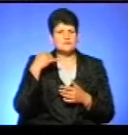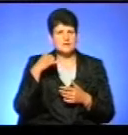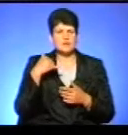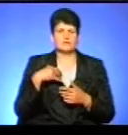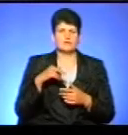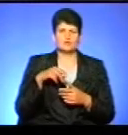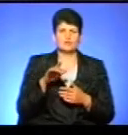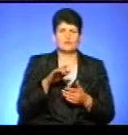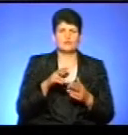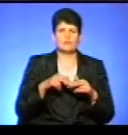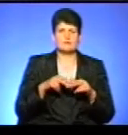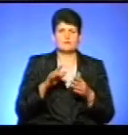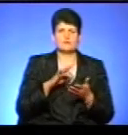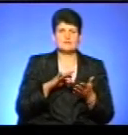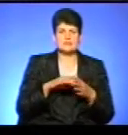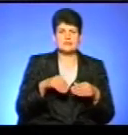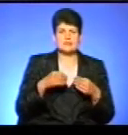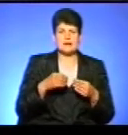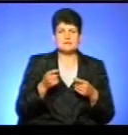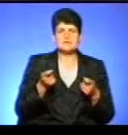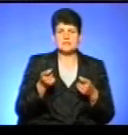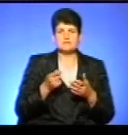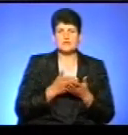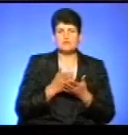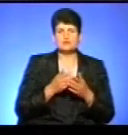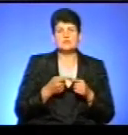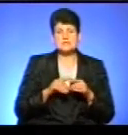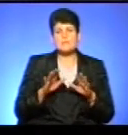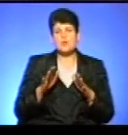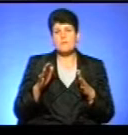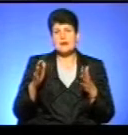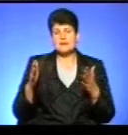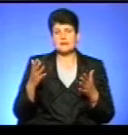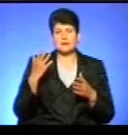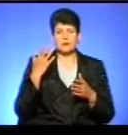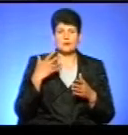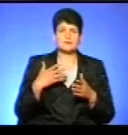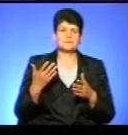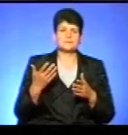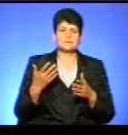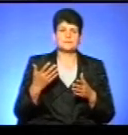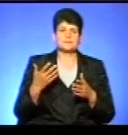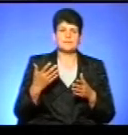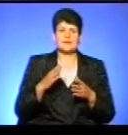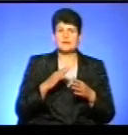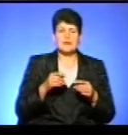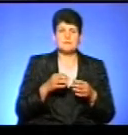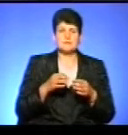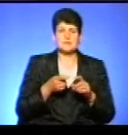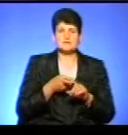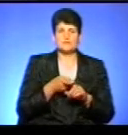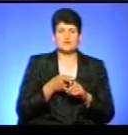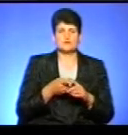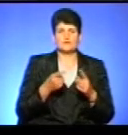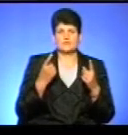паспортом в центр надання адміністративних послуг, але це технічні моменти, які, в принципі, не перезводять дуже до якихось